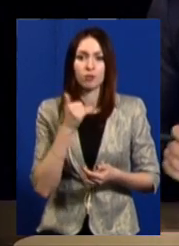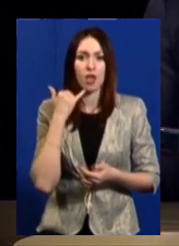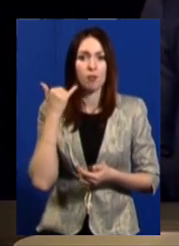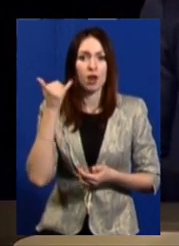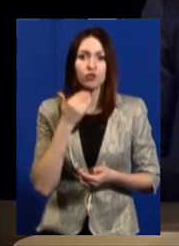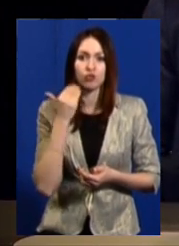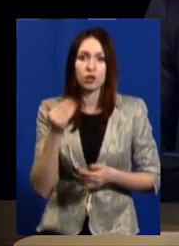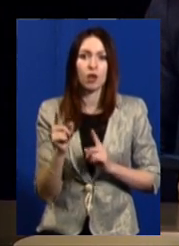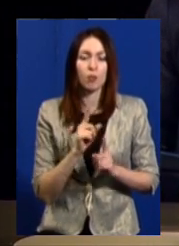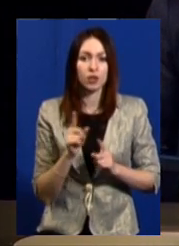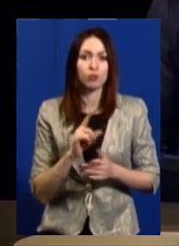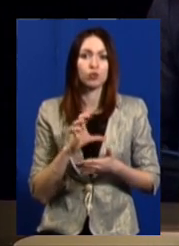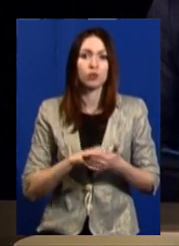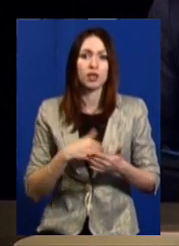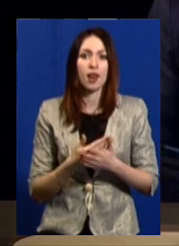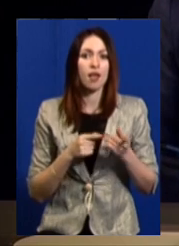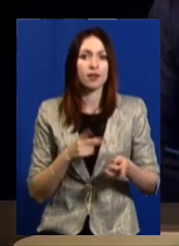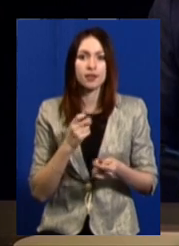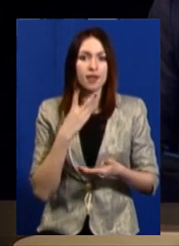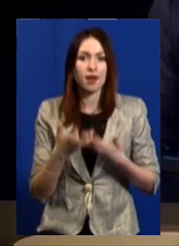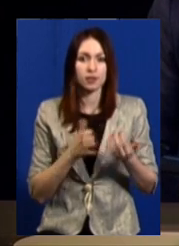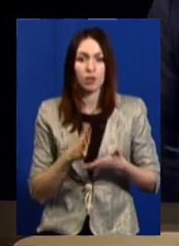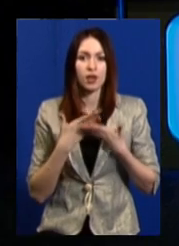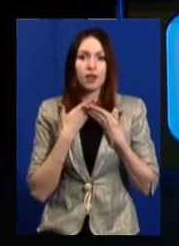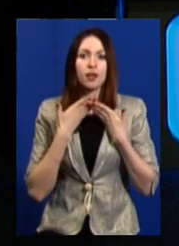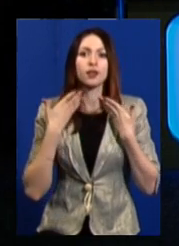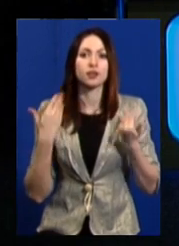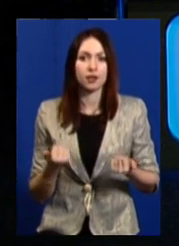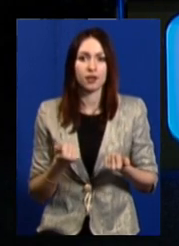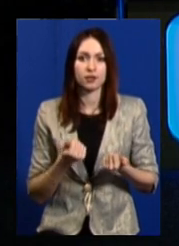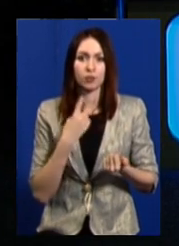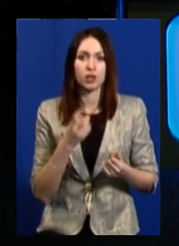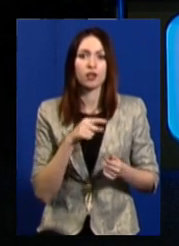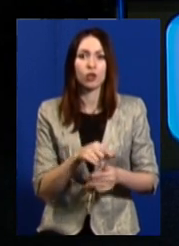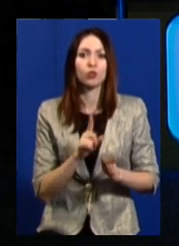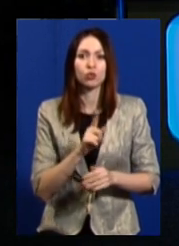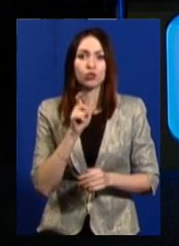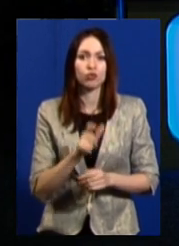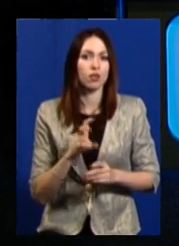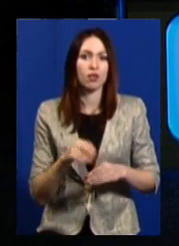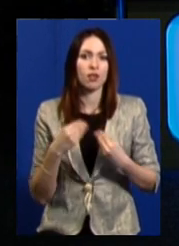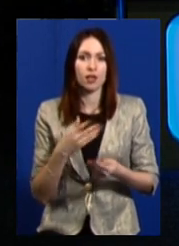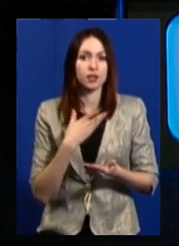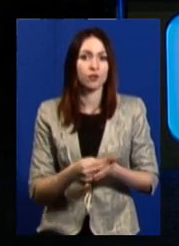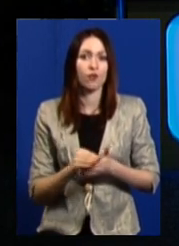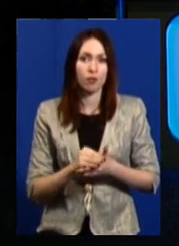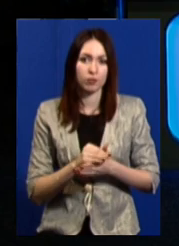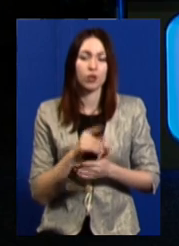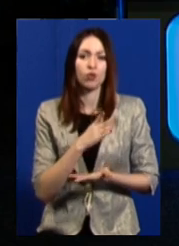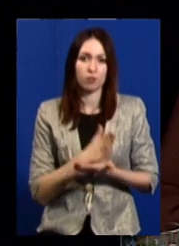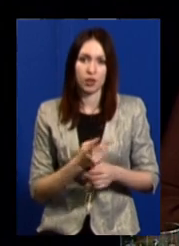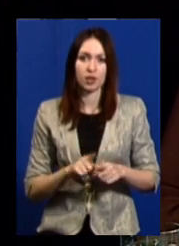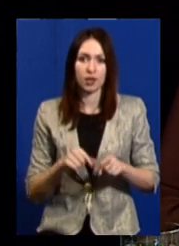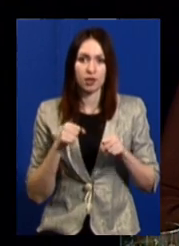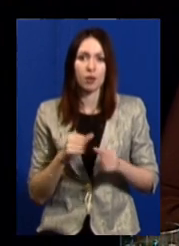що підстав для їх нерозгляду немає. Зважати тільки на те, що людина не надала свого прізвища, вона має на це право.